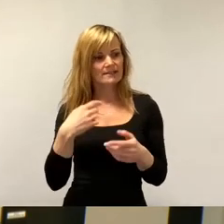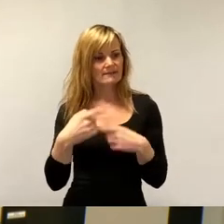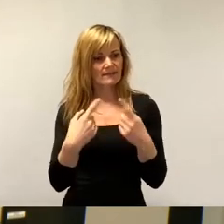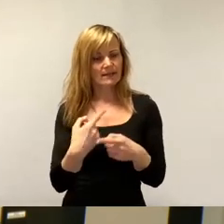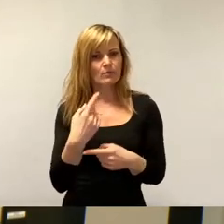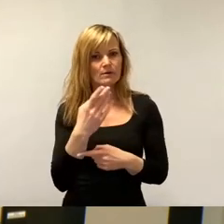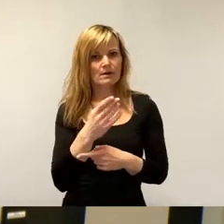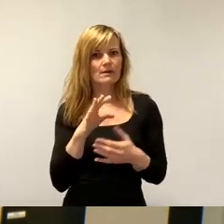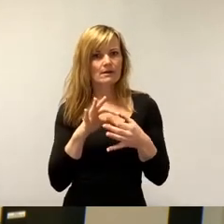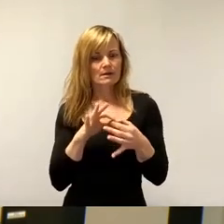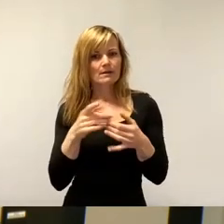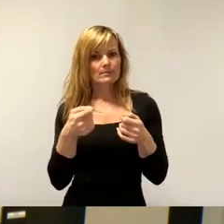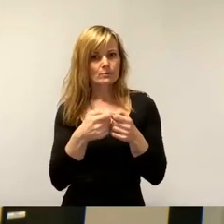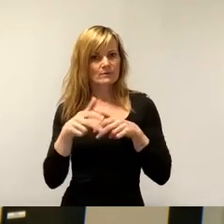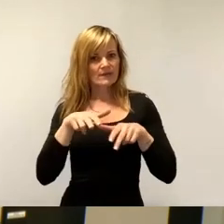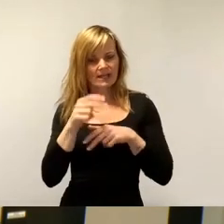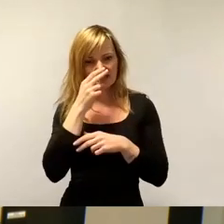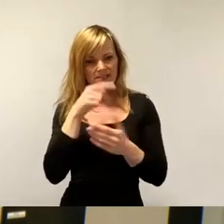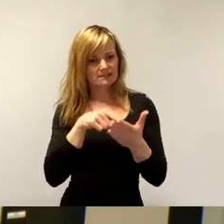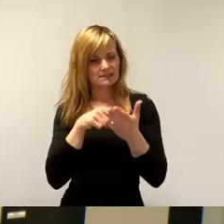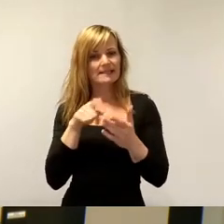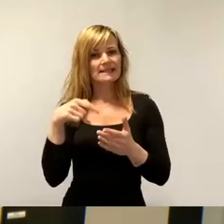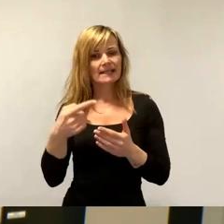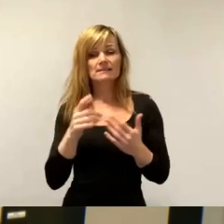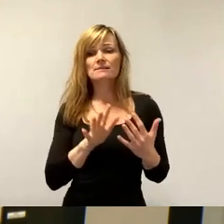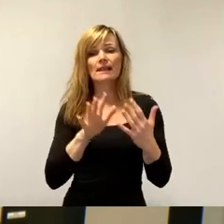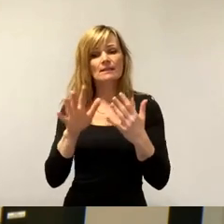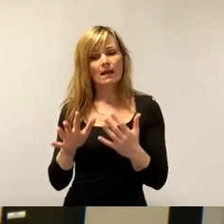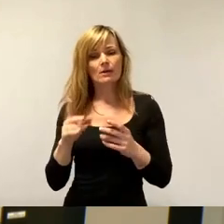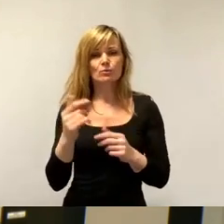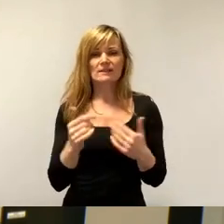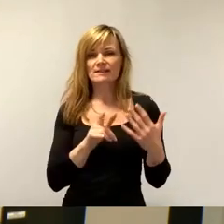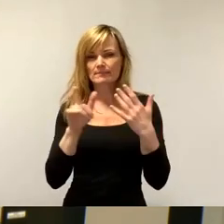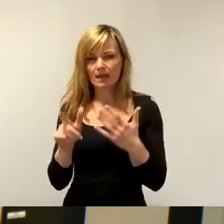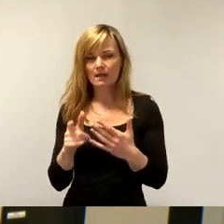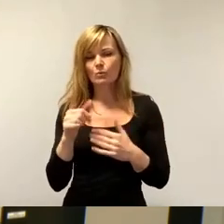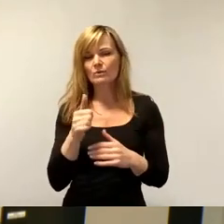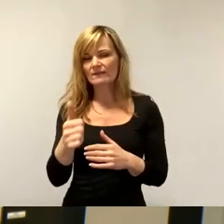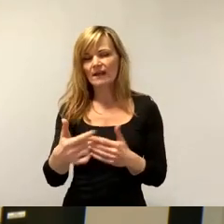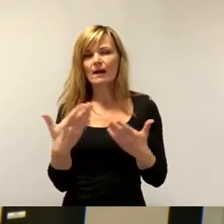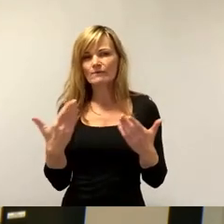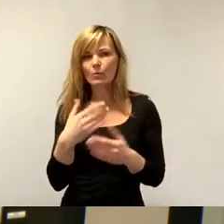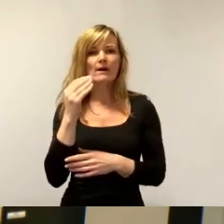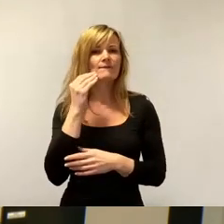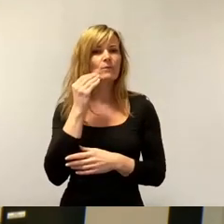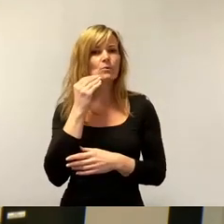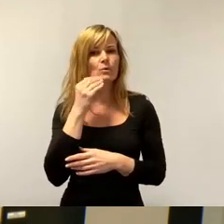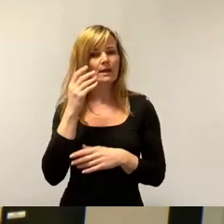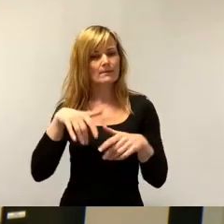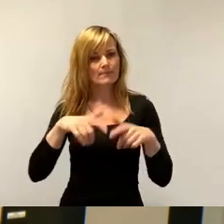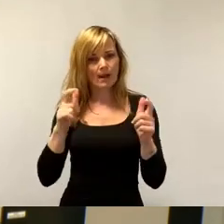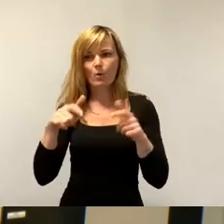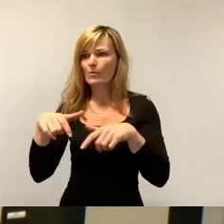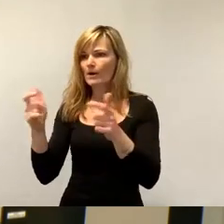wo in den nächsten zehn Jahren oder sieben Jahren ungefähr Wohnungen entstehen werden. Im nördlichen Dresden-Umfeld, so